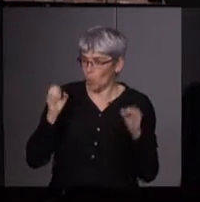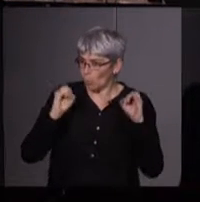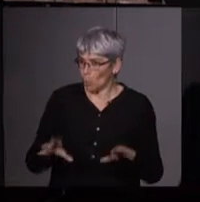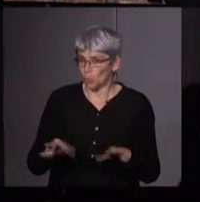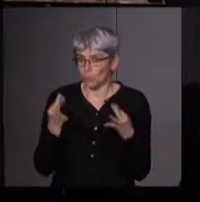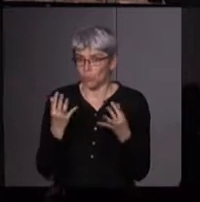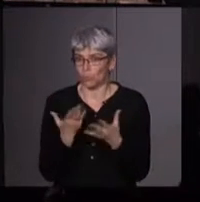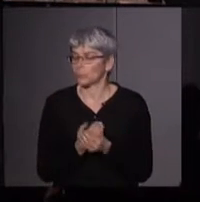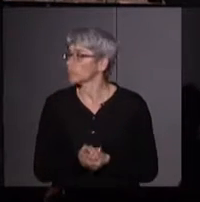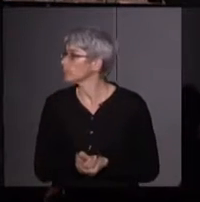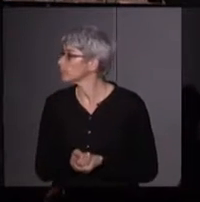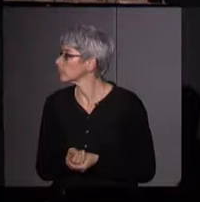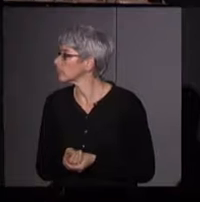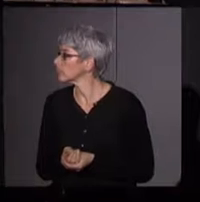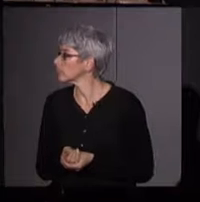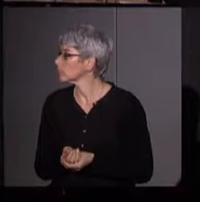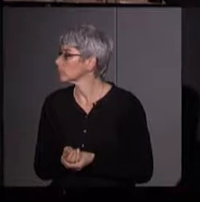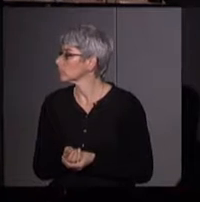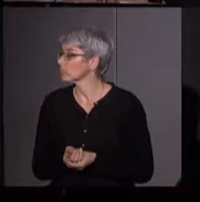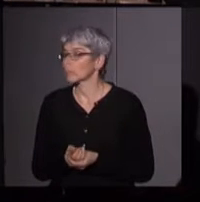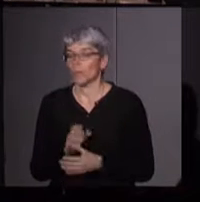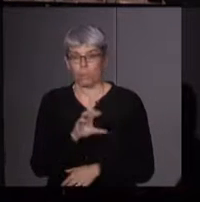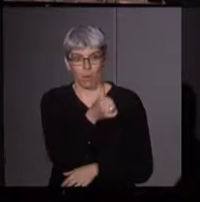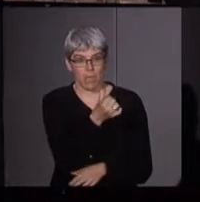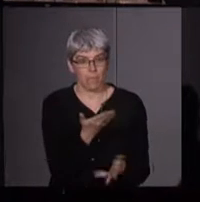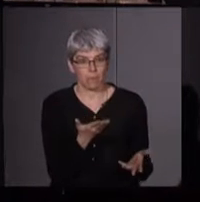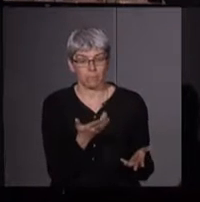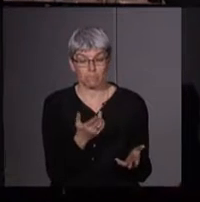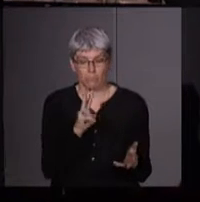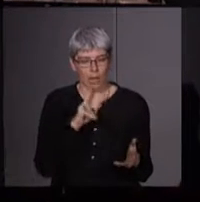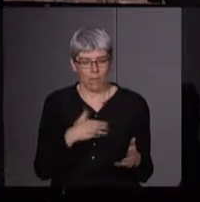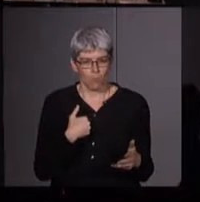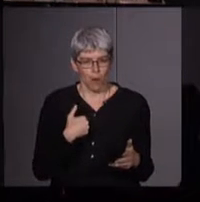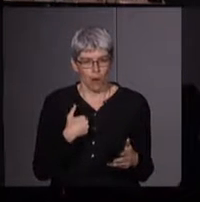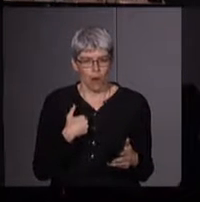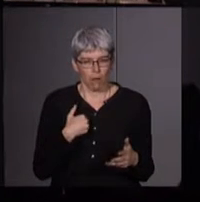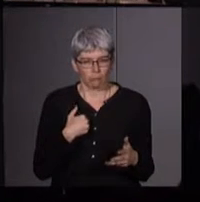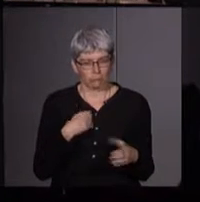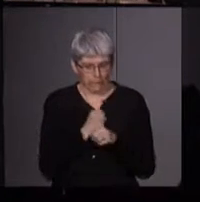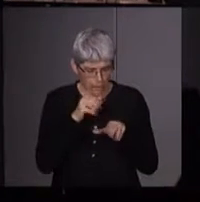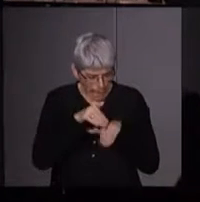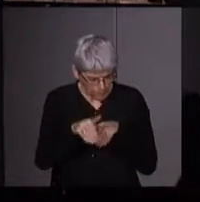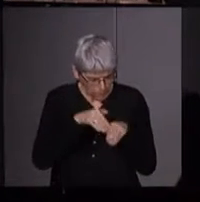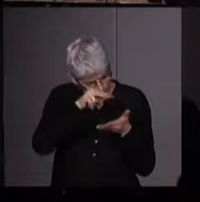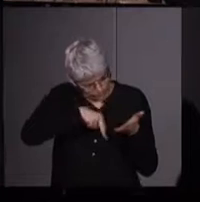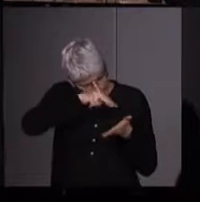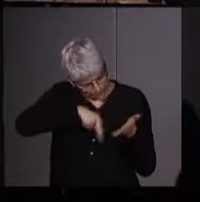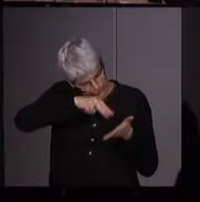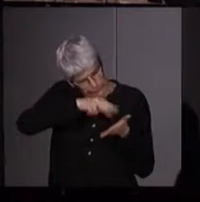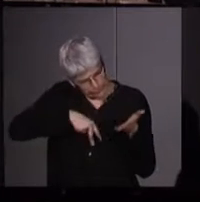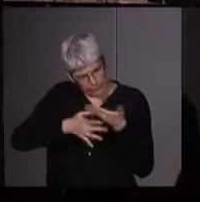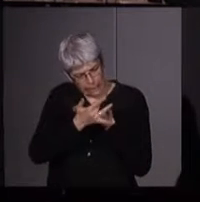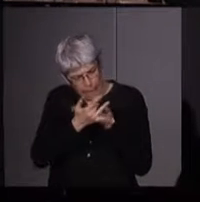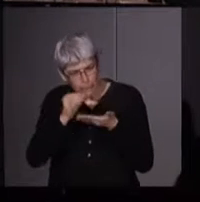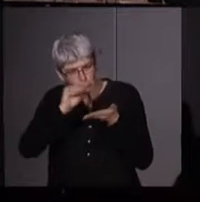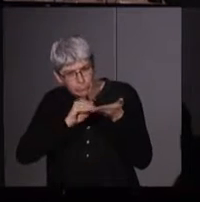les deux que je vais vous présenter ici. Premièrement, et ce qui m'a frappée quand j'étais dans les archives et que je lisais leurs correspondances et les